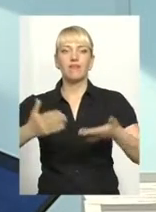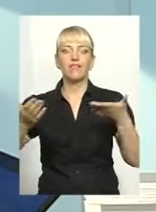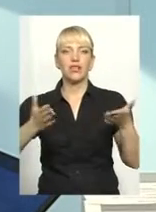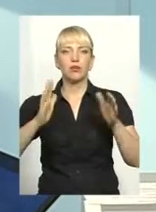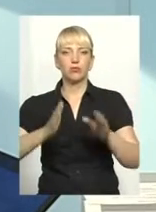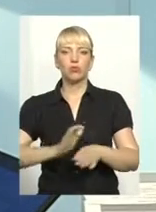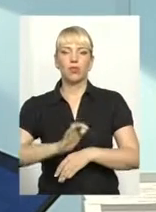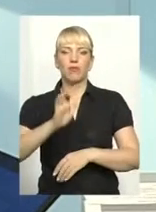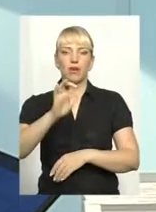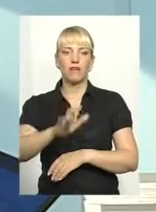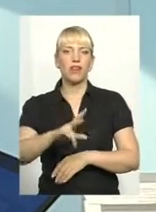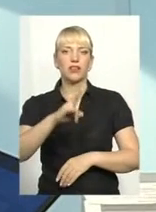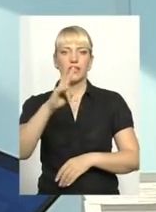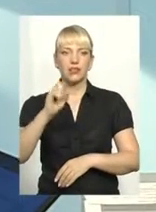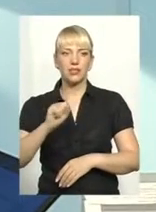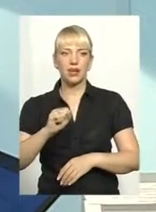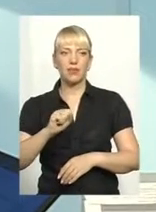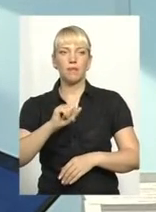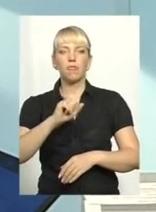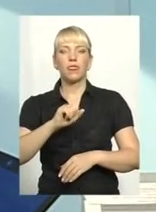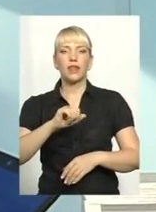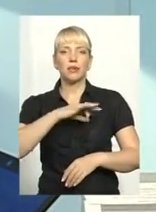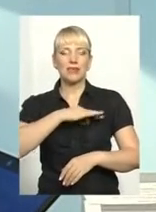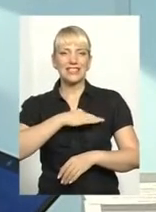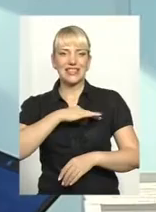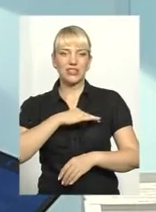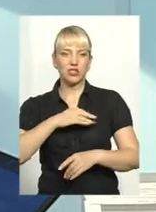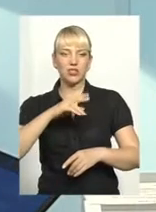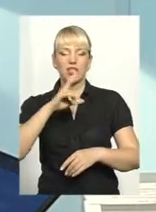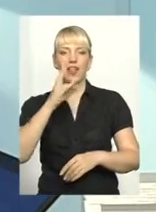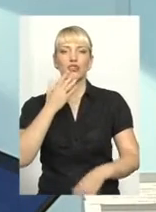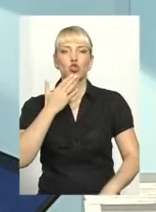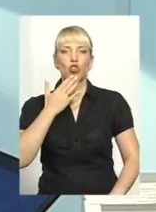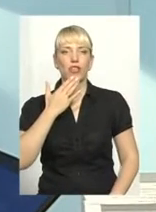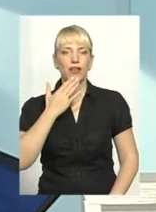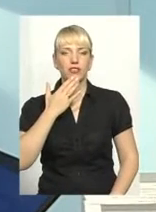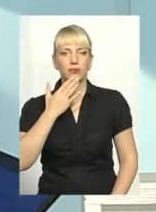буде направлятися за підслідністю або на Національного